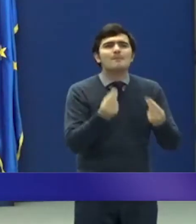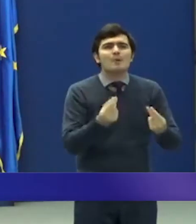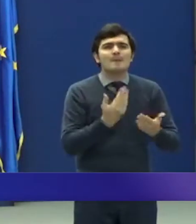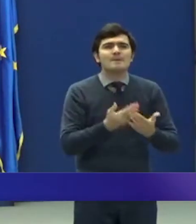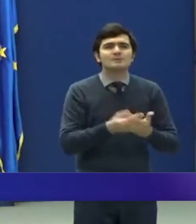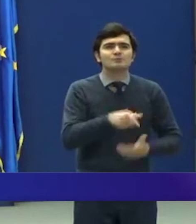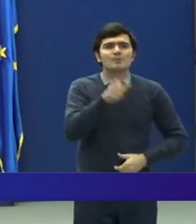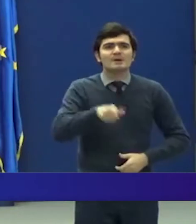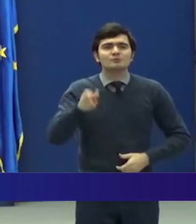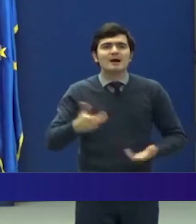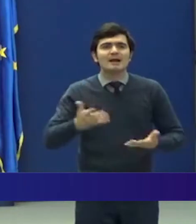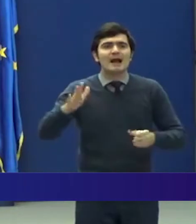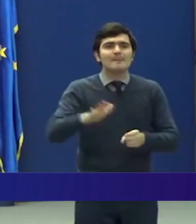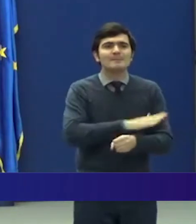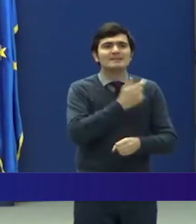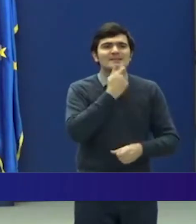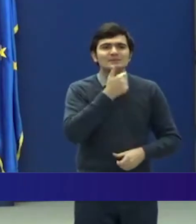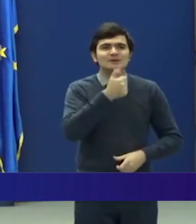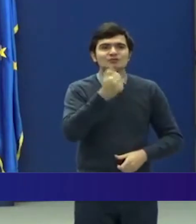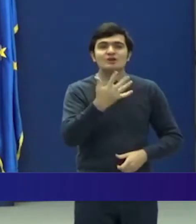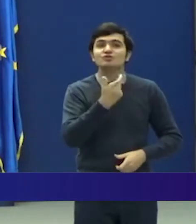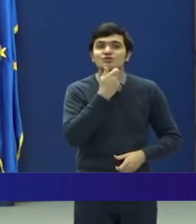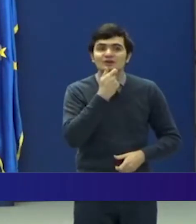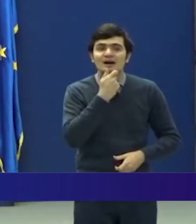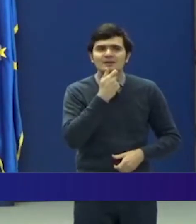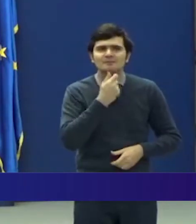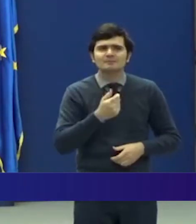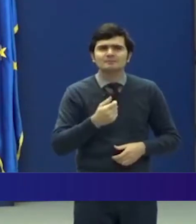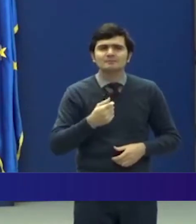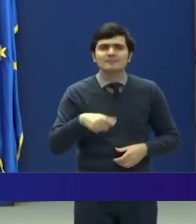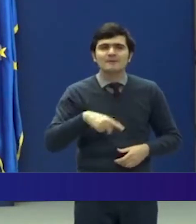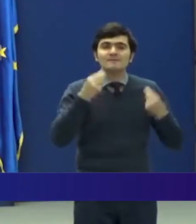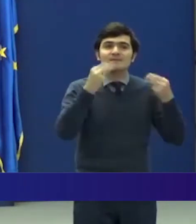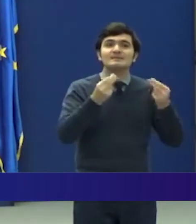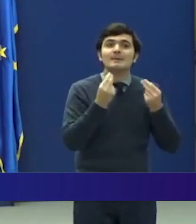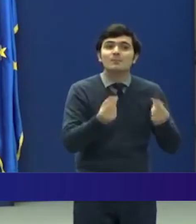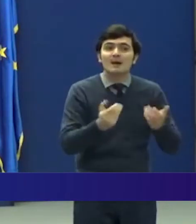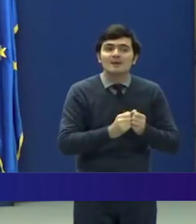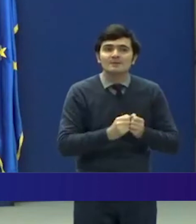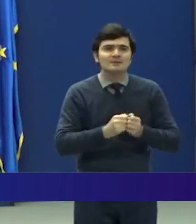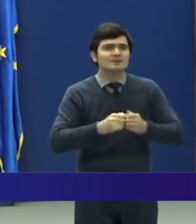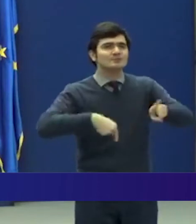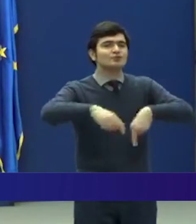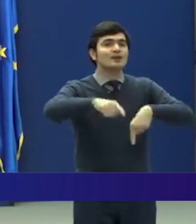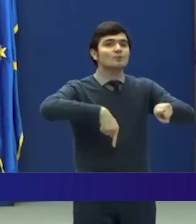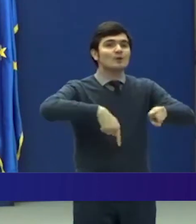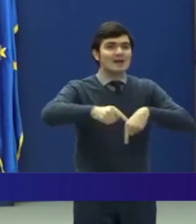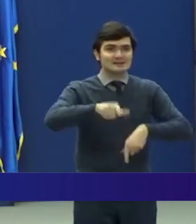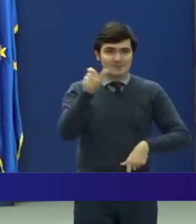care au împlinit vârsta de 65 de ani este că circulația